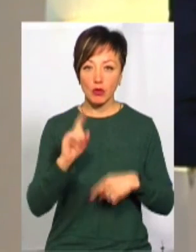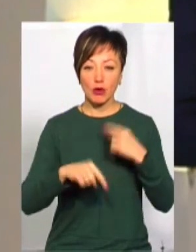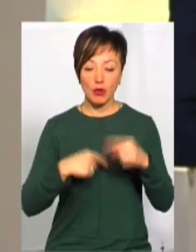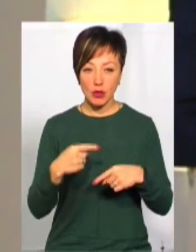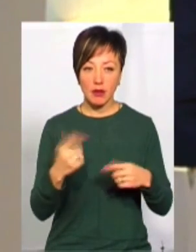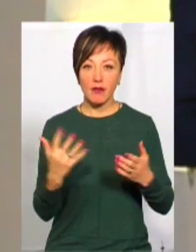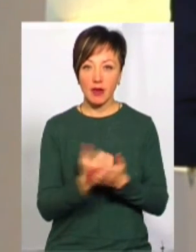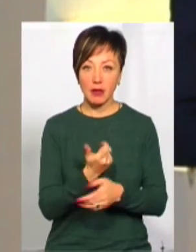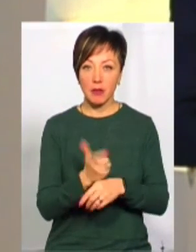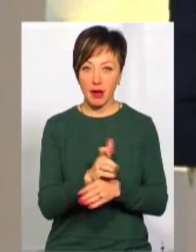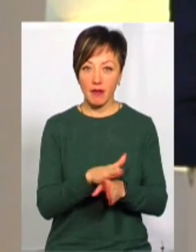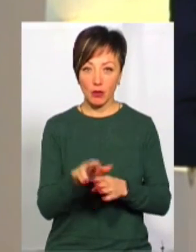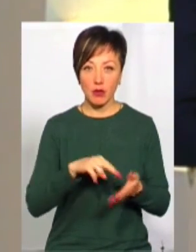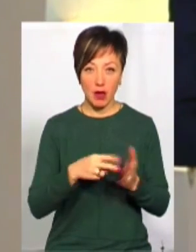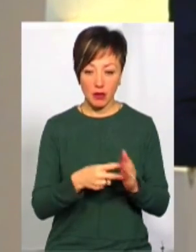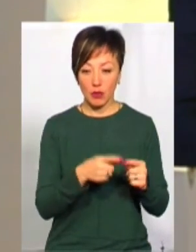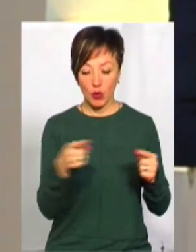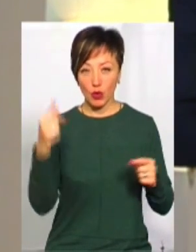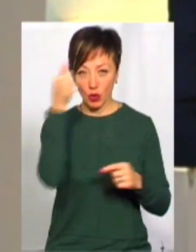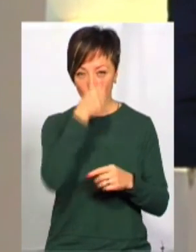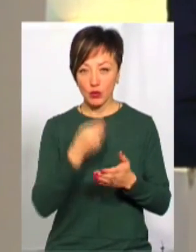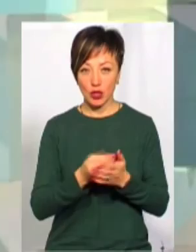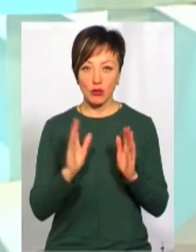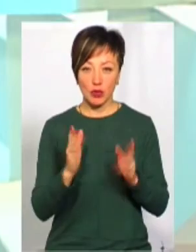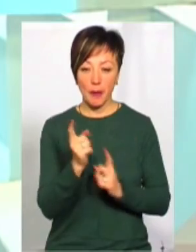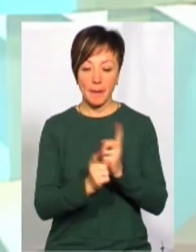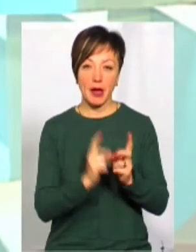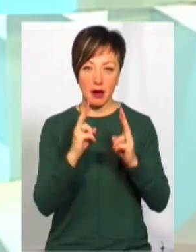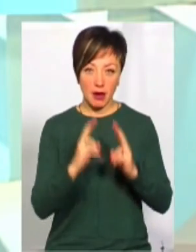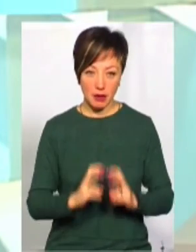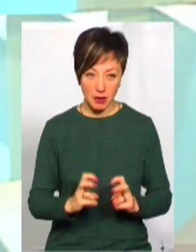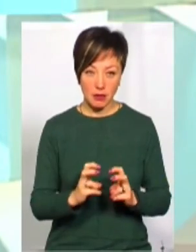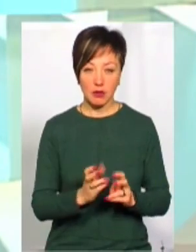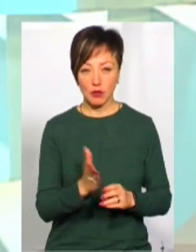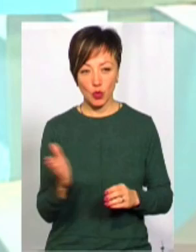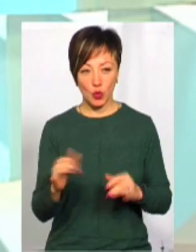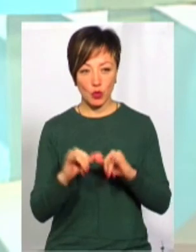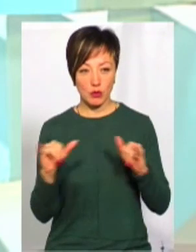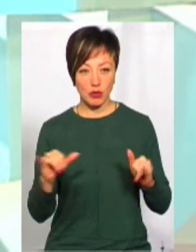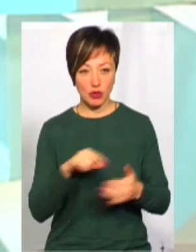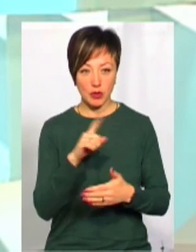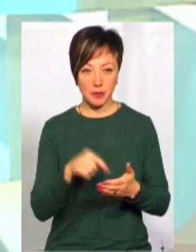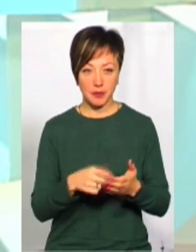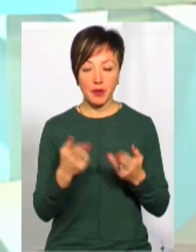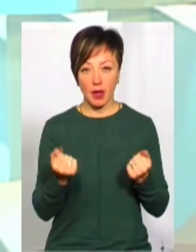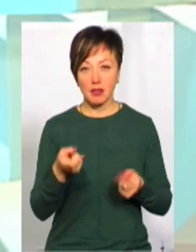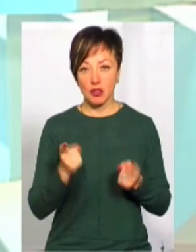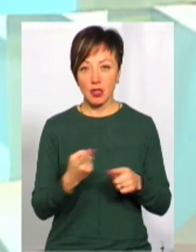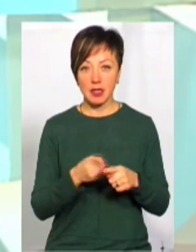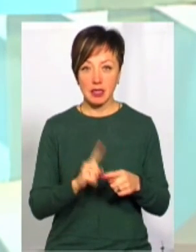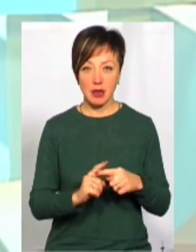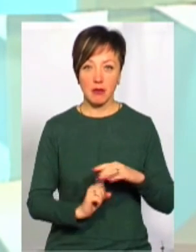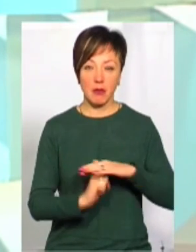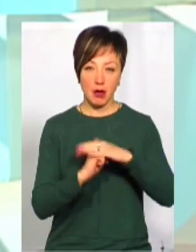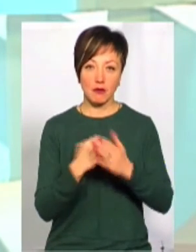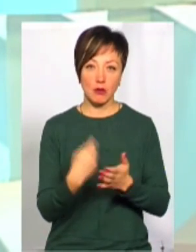році вийде перевиконаний план, то протягом року бюджет буде переглядатися в сторону збільшення. Так? Звичайно, це є